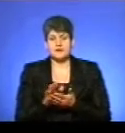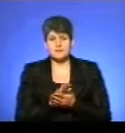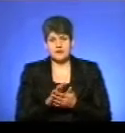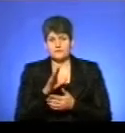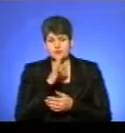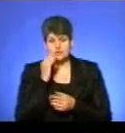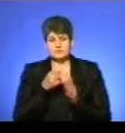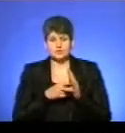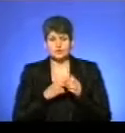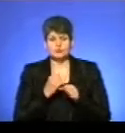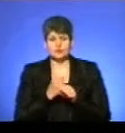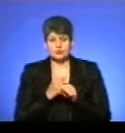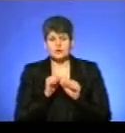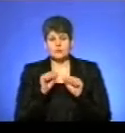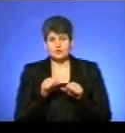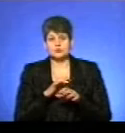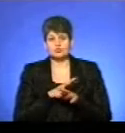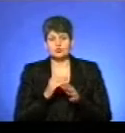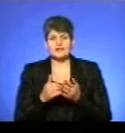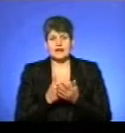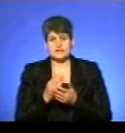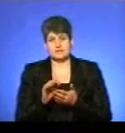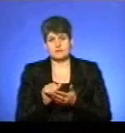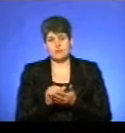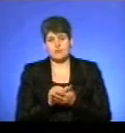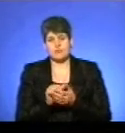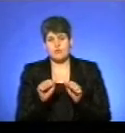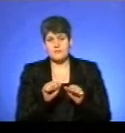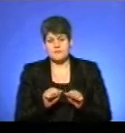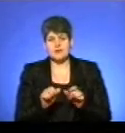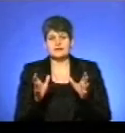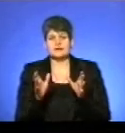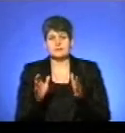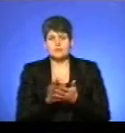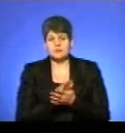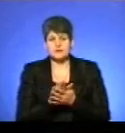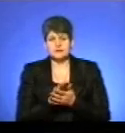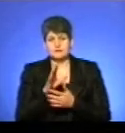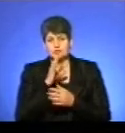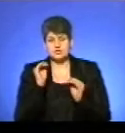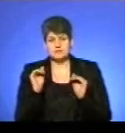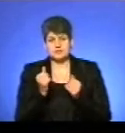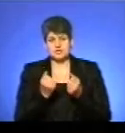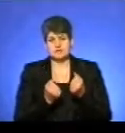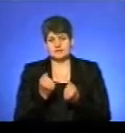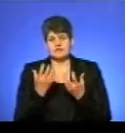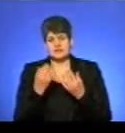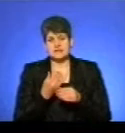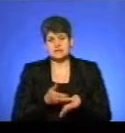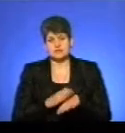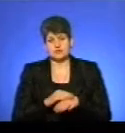роботи, де можна було б більш якісніше прибрати, де вже машини на ніч менше. Ну а в день це складніше виконувати.